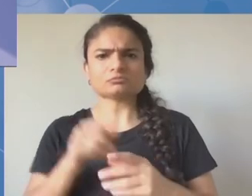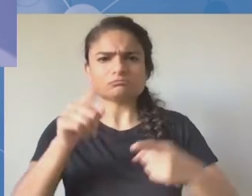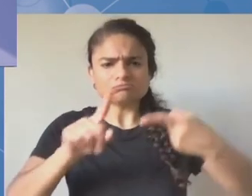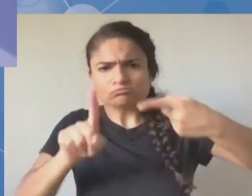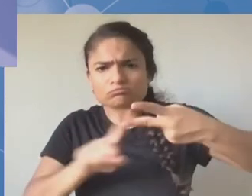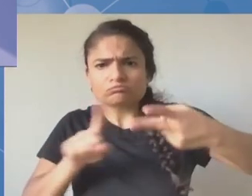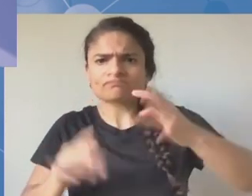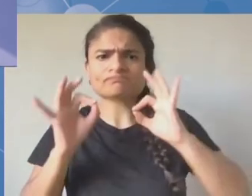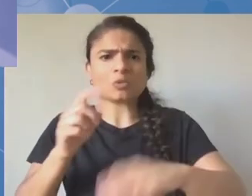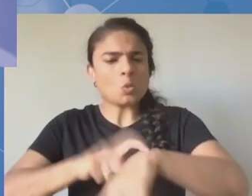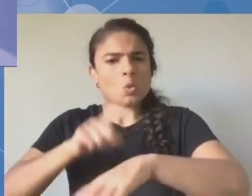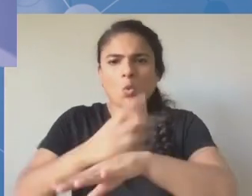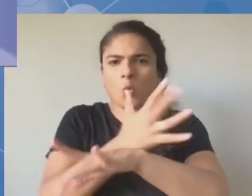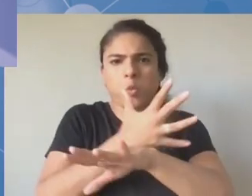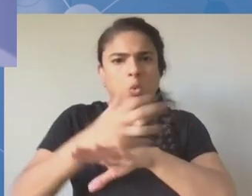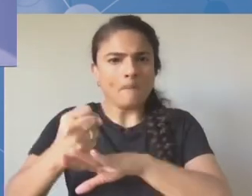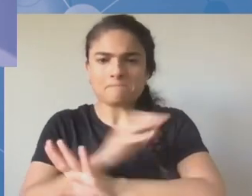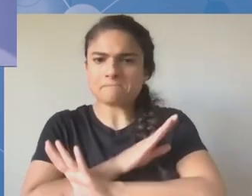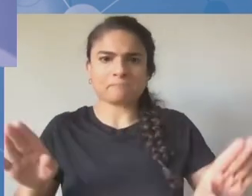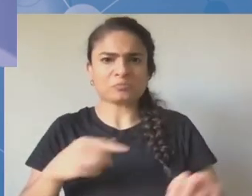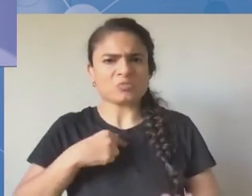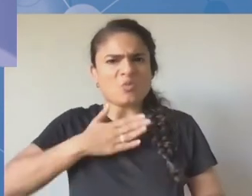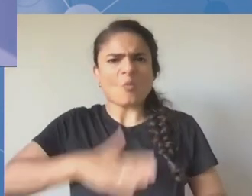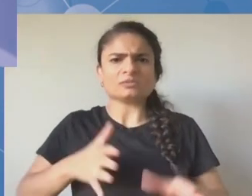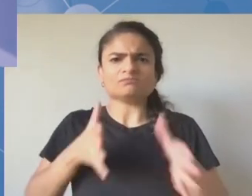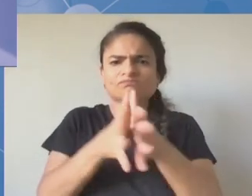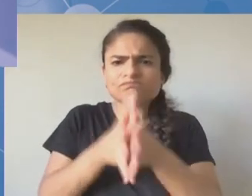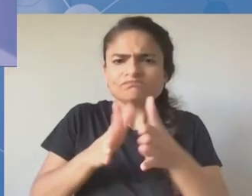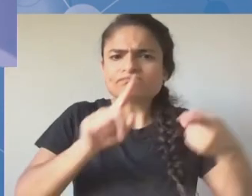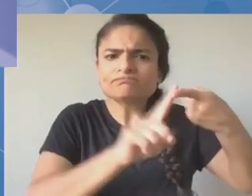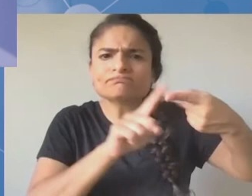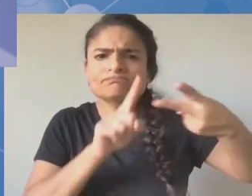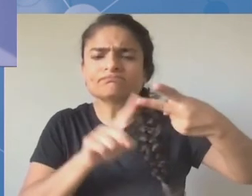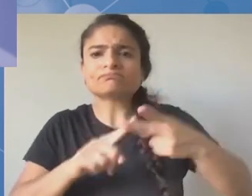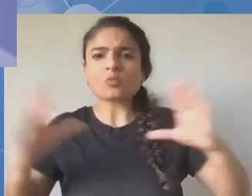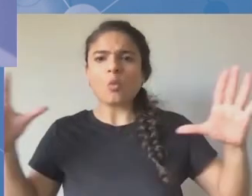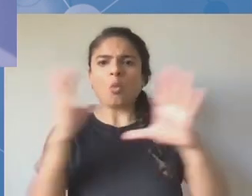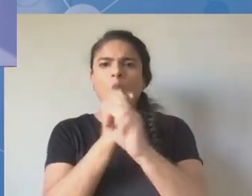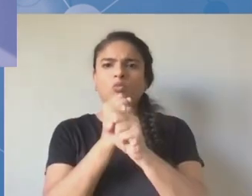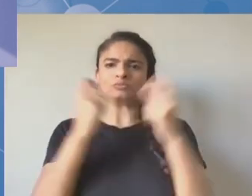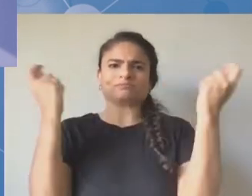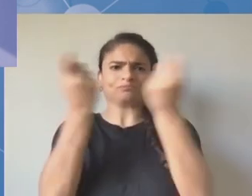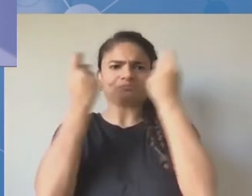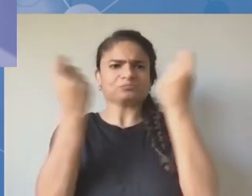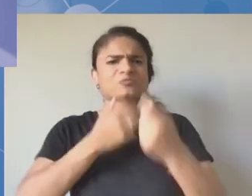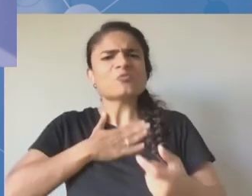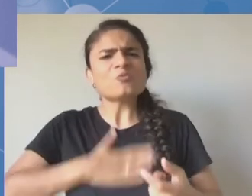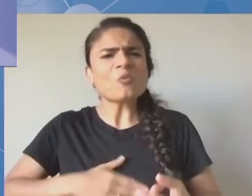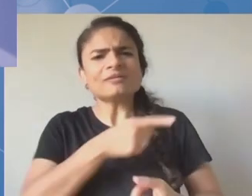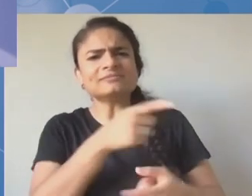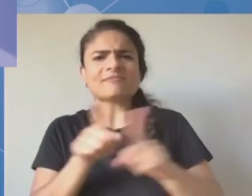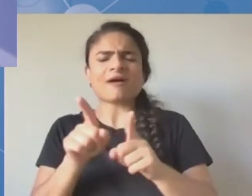niektóre z uwag, które tutaj padły podczas oficjalnej ceremonii zamknięcia. Natomiast chciałbym też bardzo serdecznie